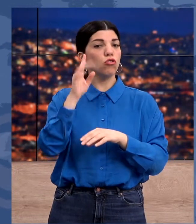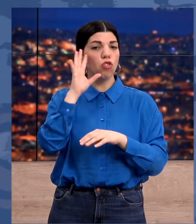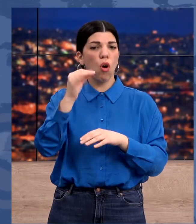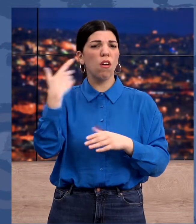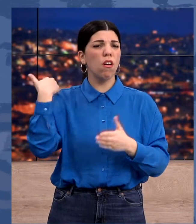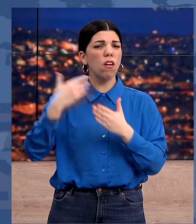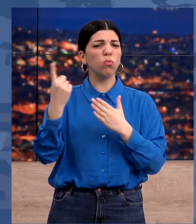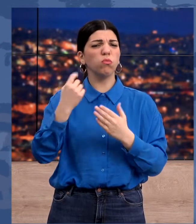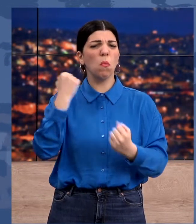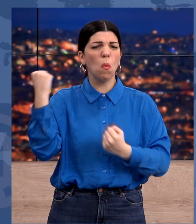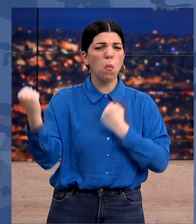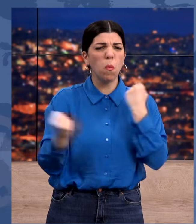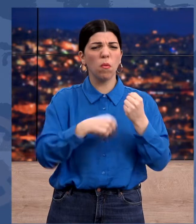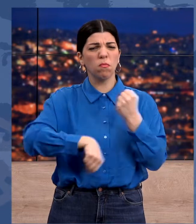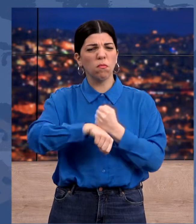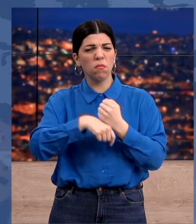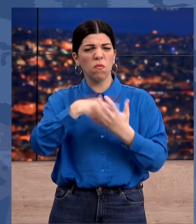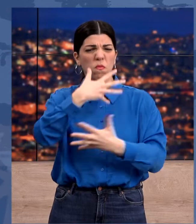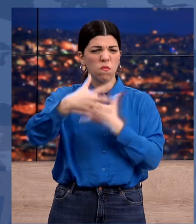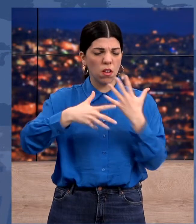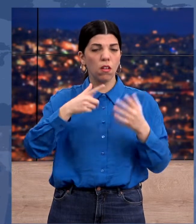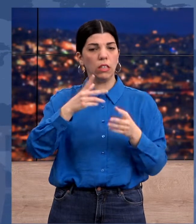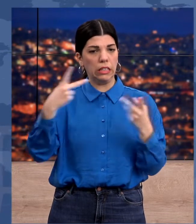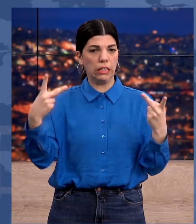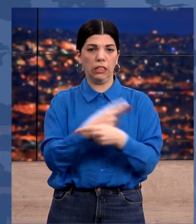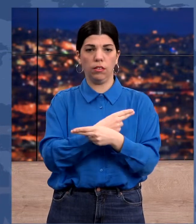τέλος στα αιματηρά επεισόδια τυφλής βίας.